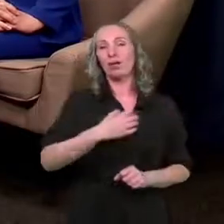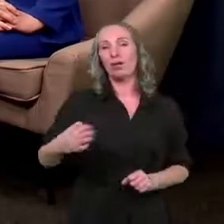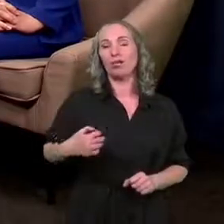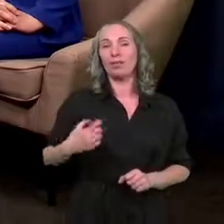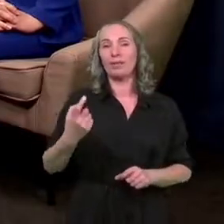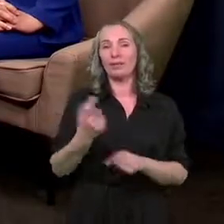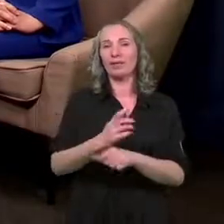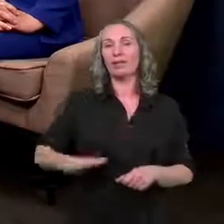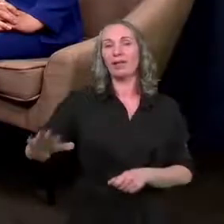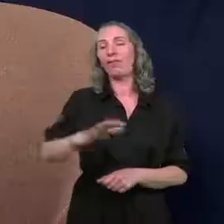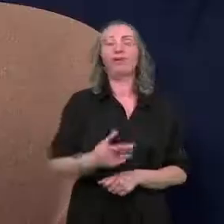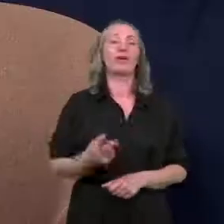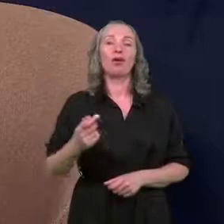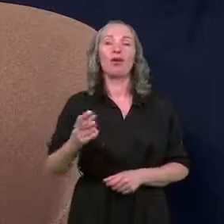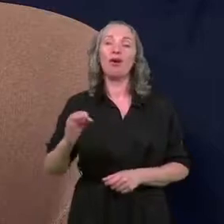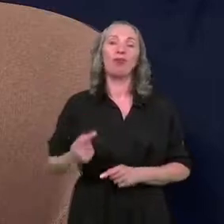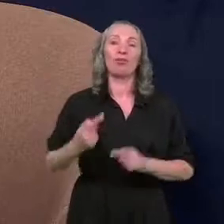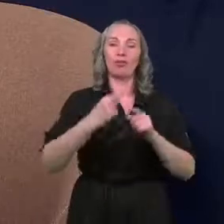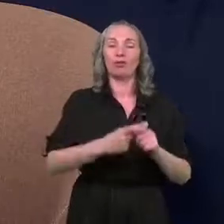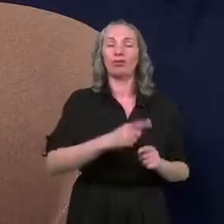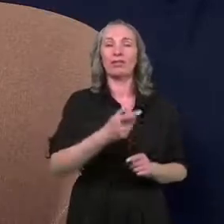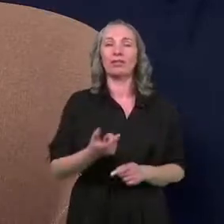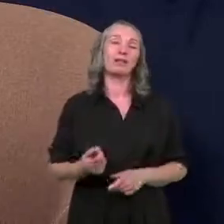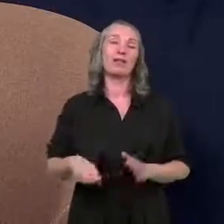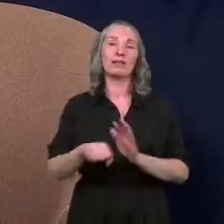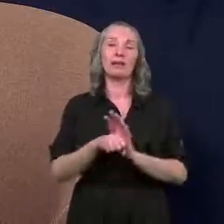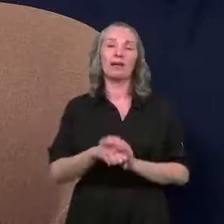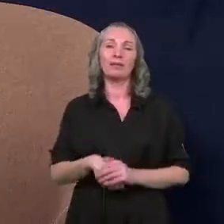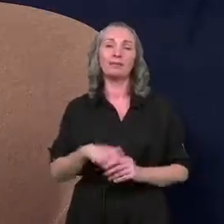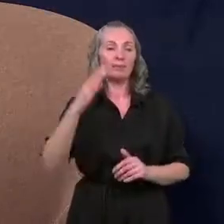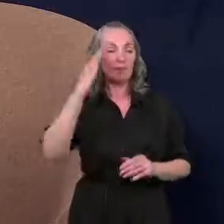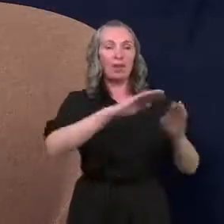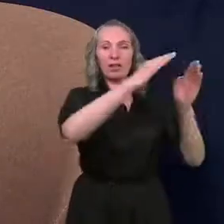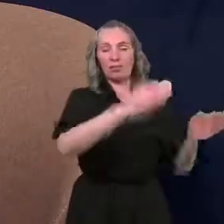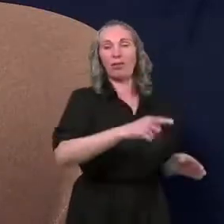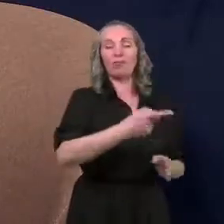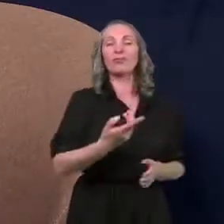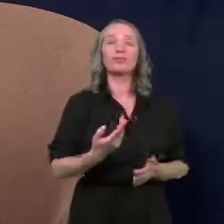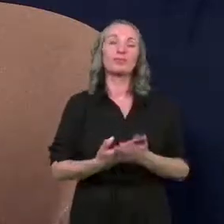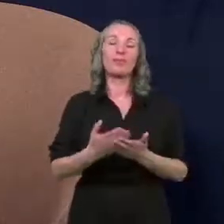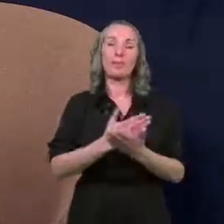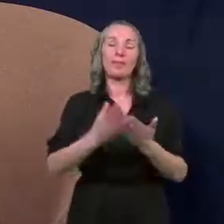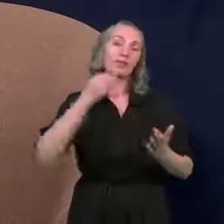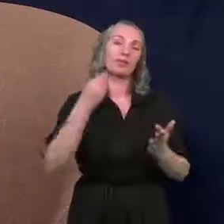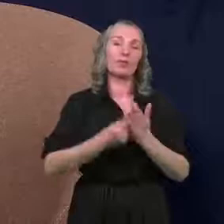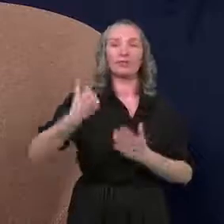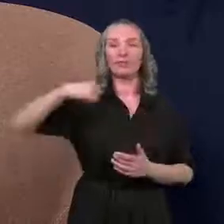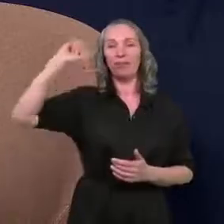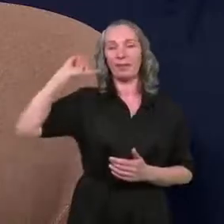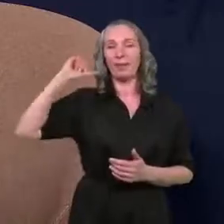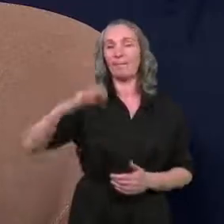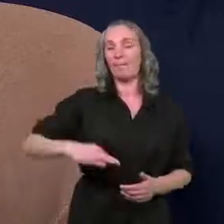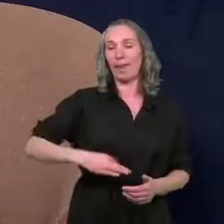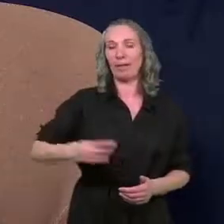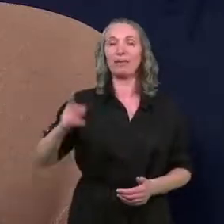Krajowego o dotacje dla tych mieszkań. Między innymi kupiony w ubiegłym roku przez